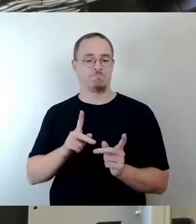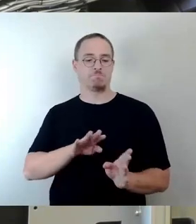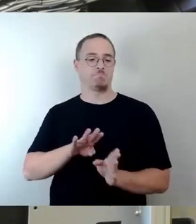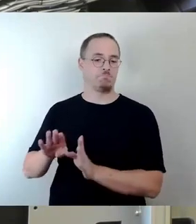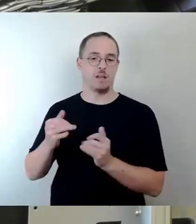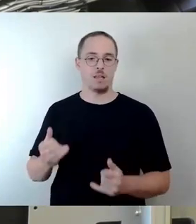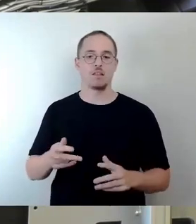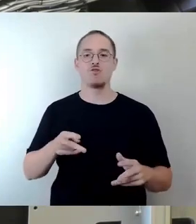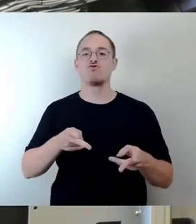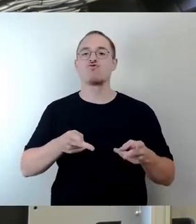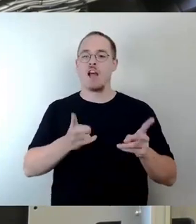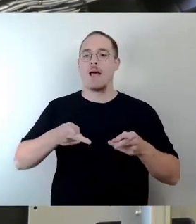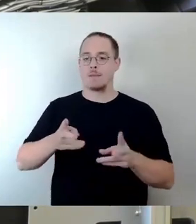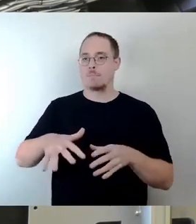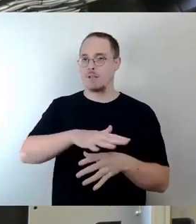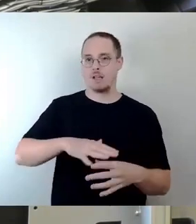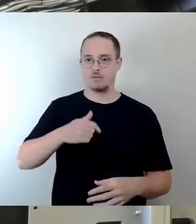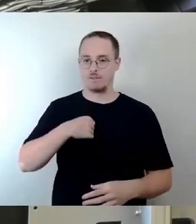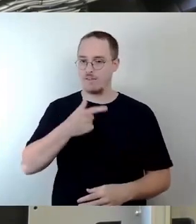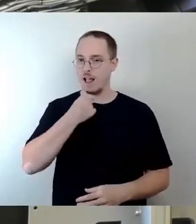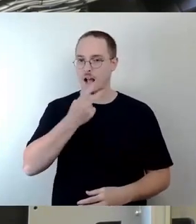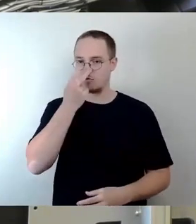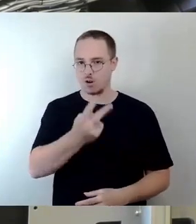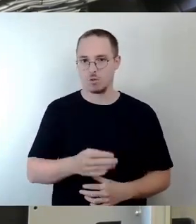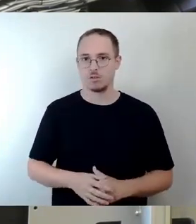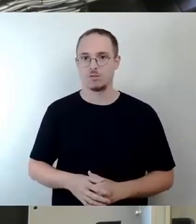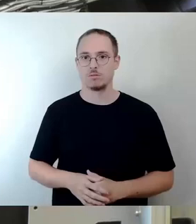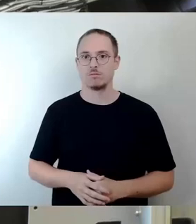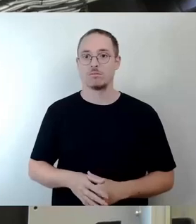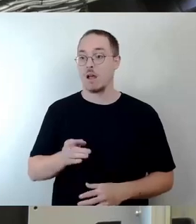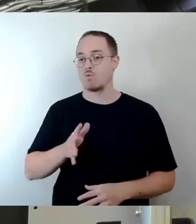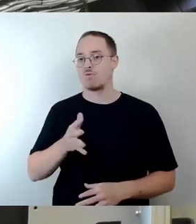ungefähr 150.500 Kilometer übergeordnete und Gemeindestraßen.